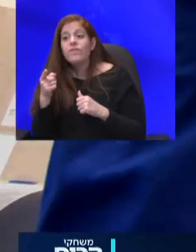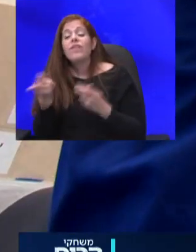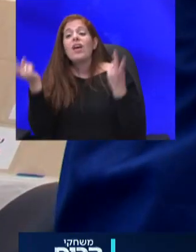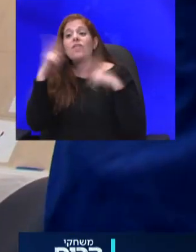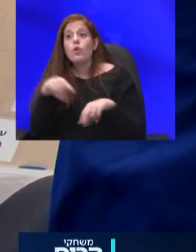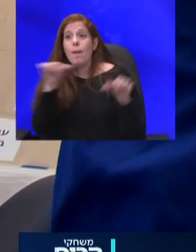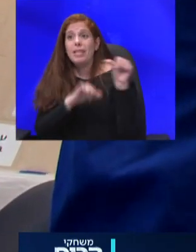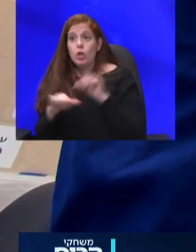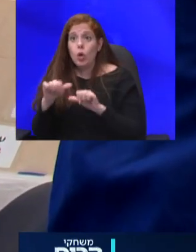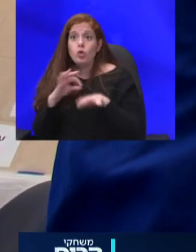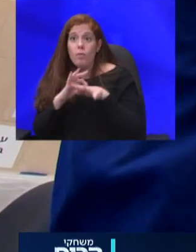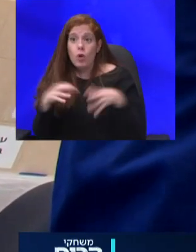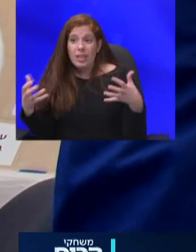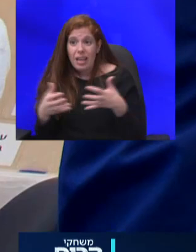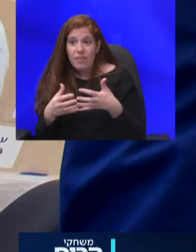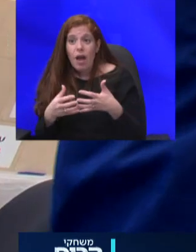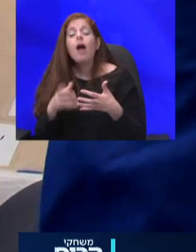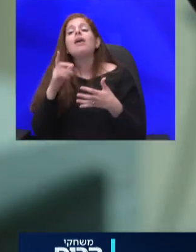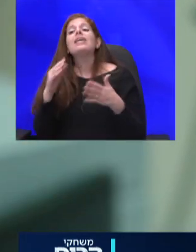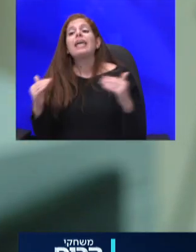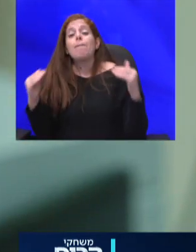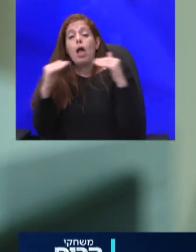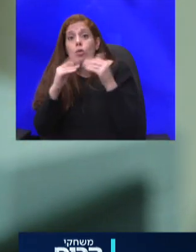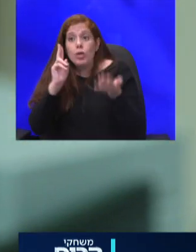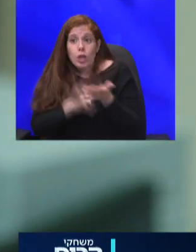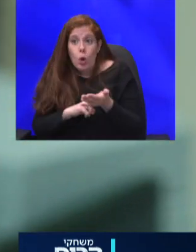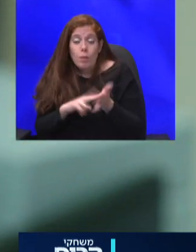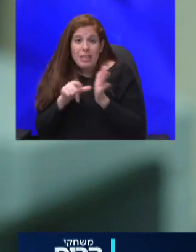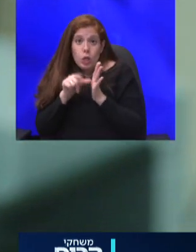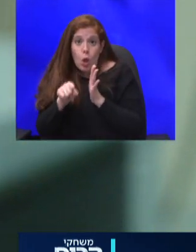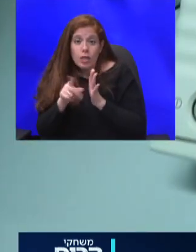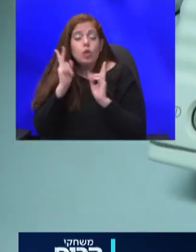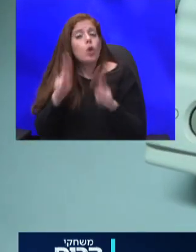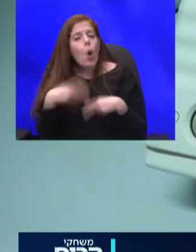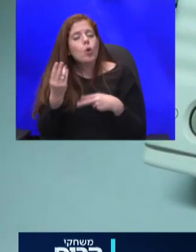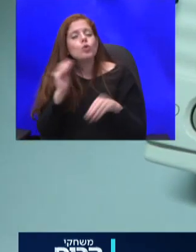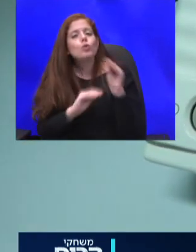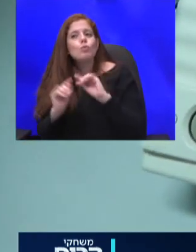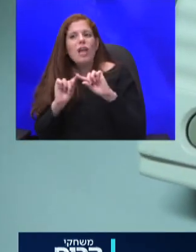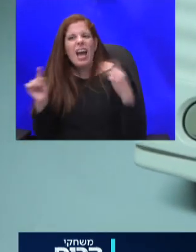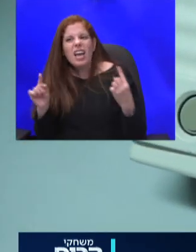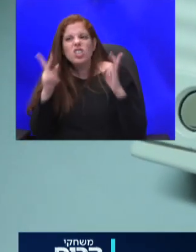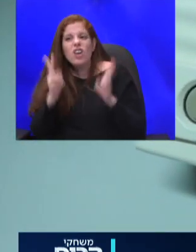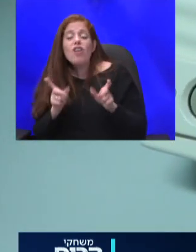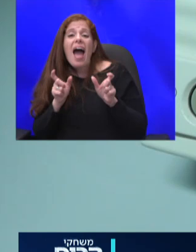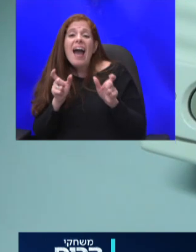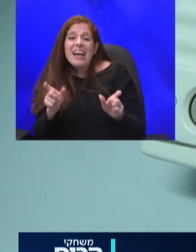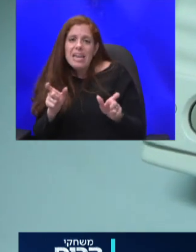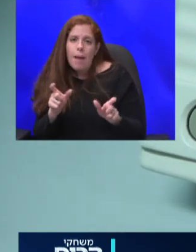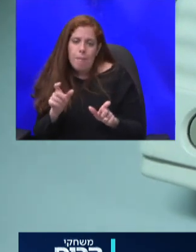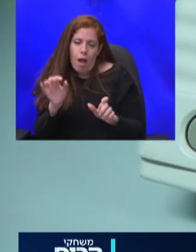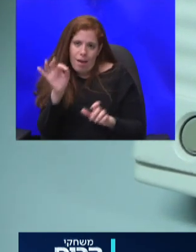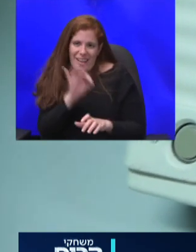החברה כי אם ההתאמות הנכונות לטכנולוגיה הזו יכול להיות שימוש אחר שיאפשר הגנה מסוימת מפני הנגיף לקחנו